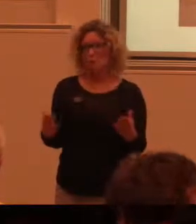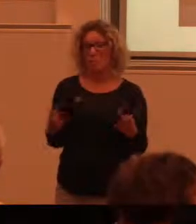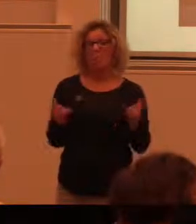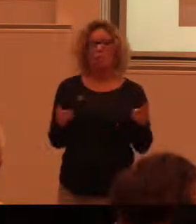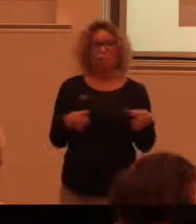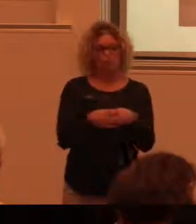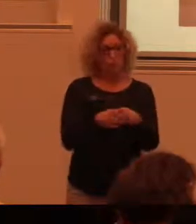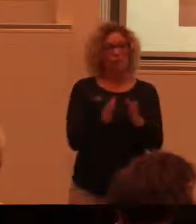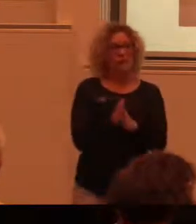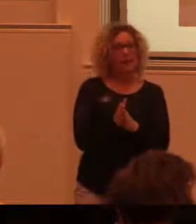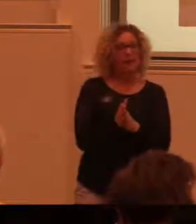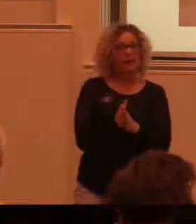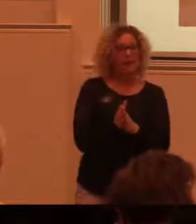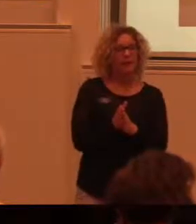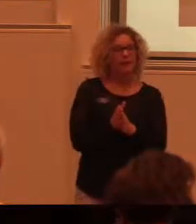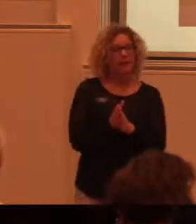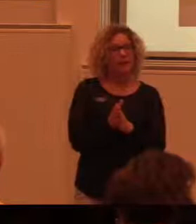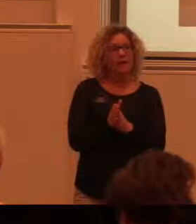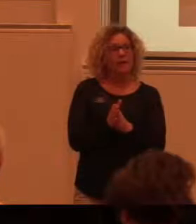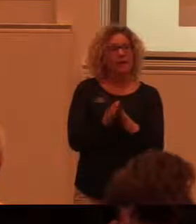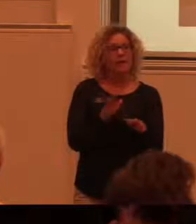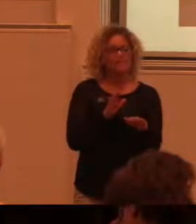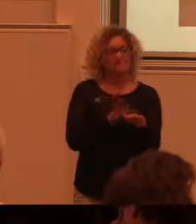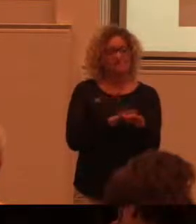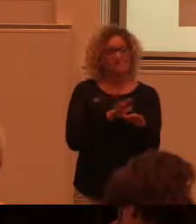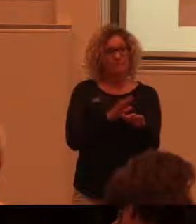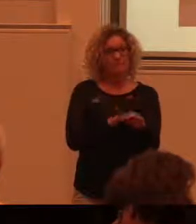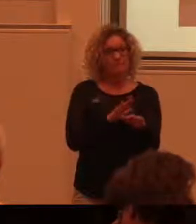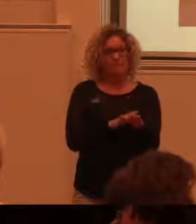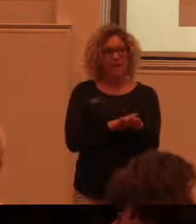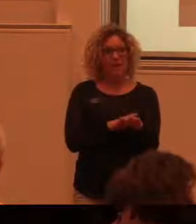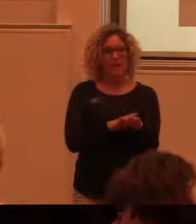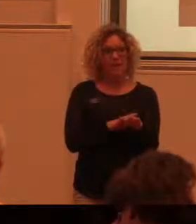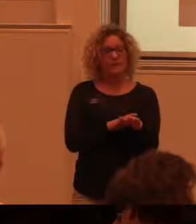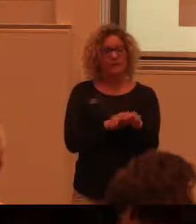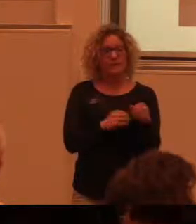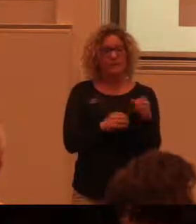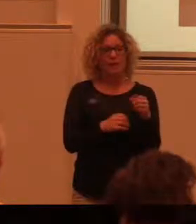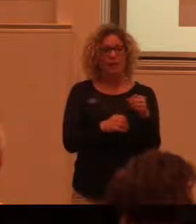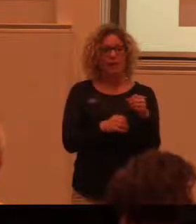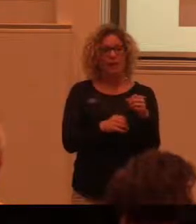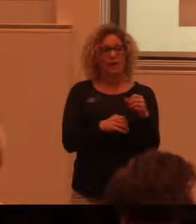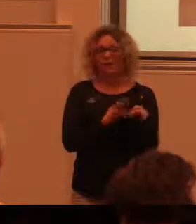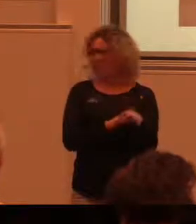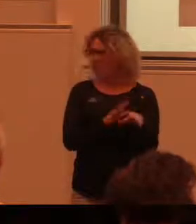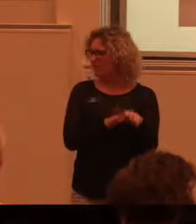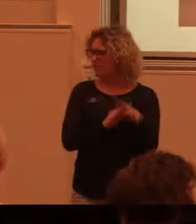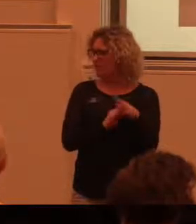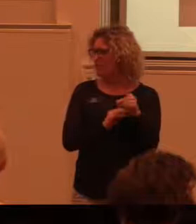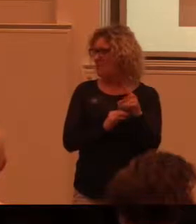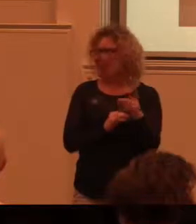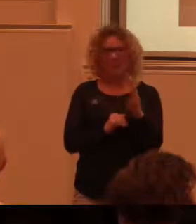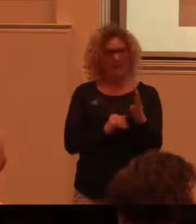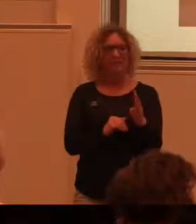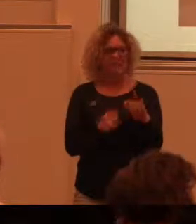Tillsammans med nu också Västmanlands länsmuseum och Västmanlands läns hembygdsförbund. Där vi